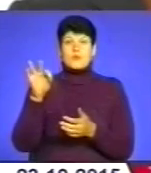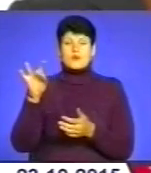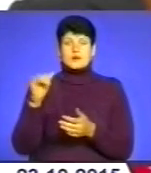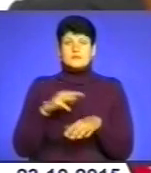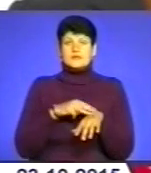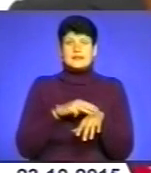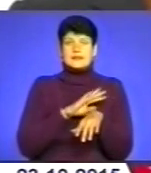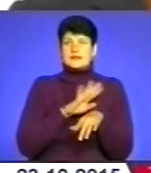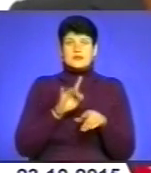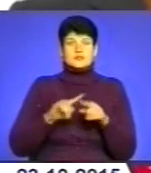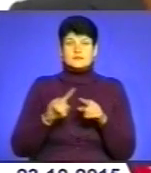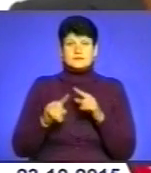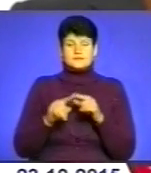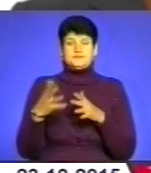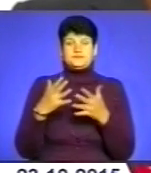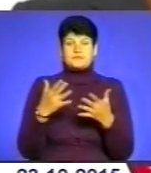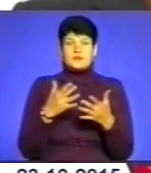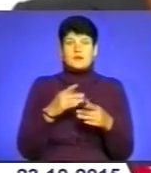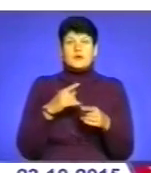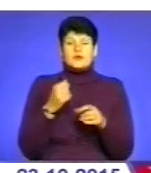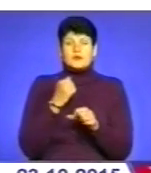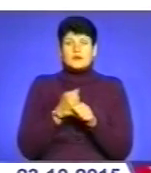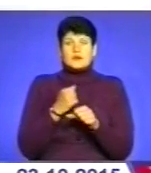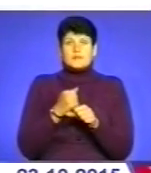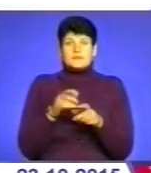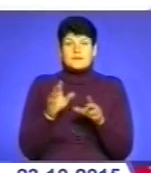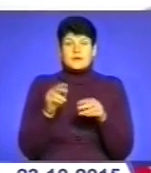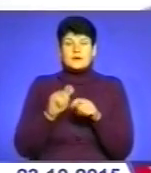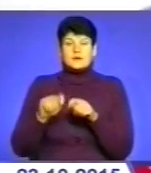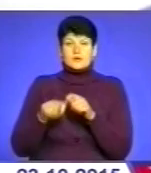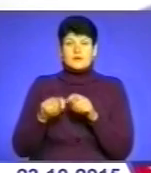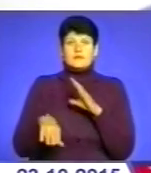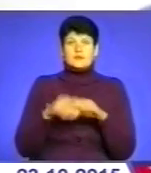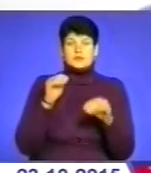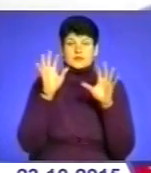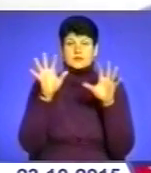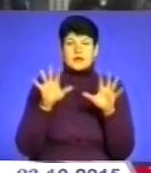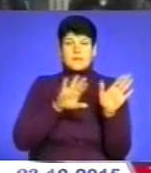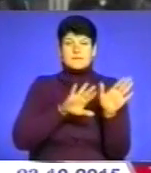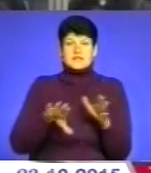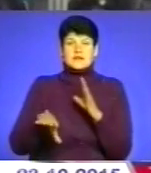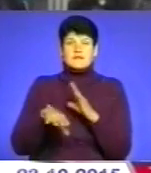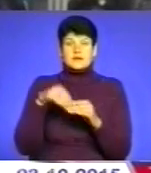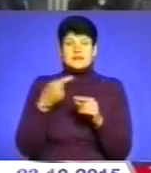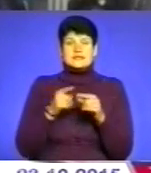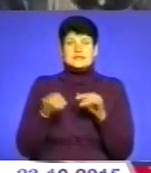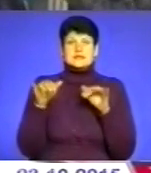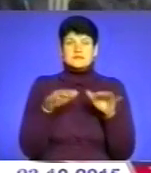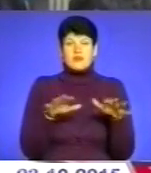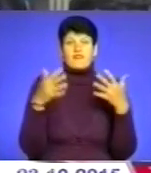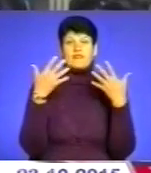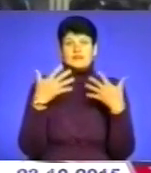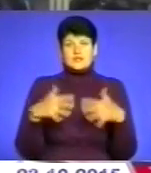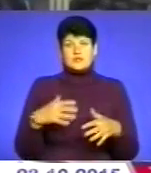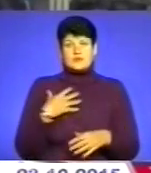неоперативно реагують на порушення виборчого законодавства, а після виборів, як показує досвід, ці справи втрачають